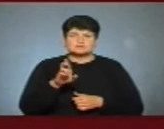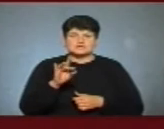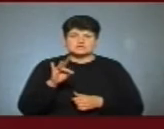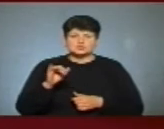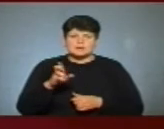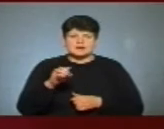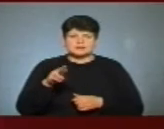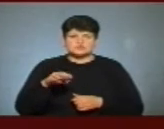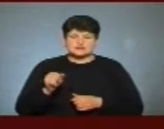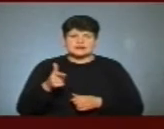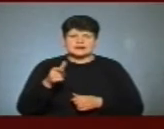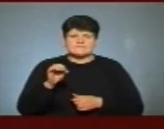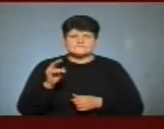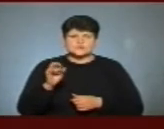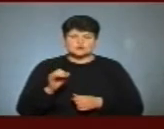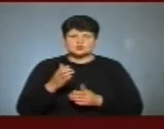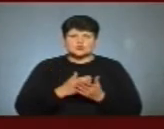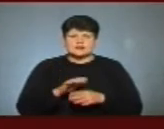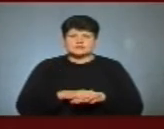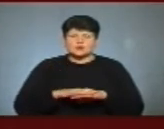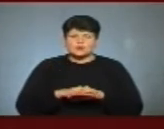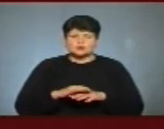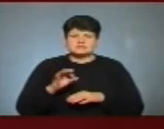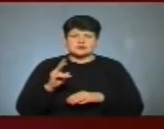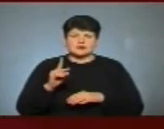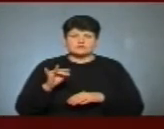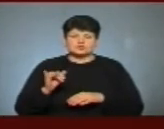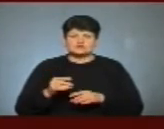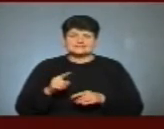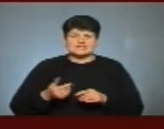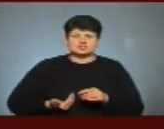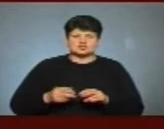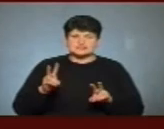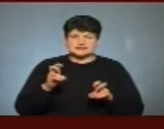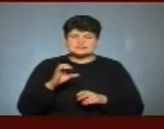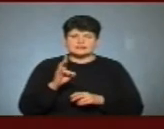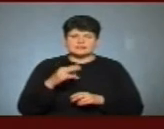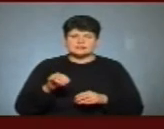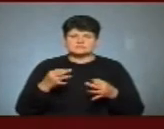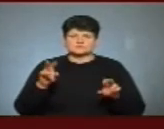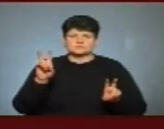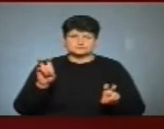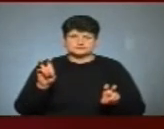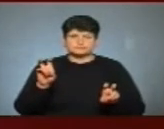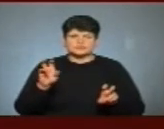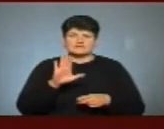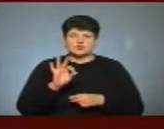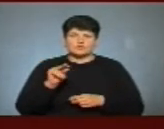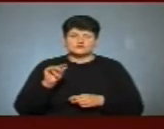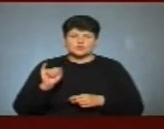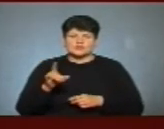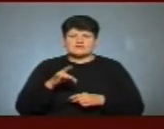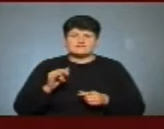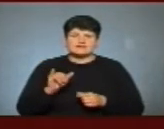«Батьківщина», Віктор Гевко від партії «Слуга народу», Олександр Кравчук від партії «За життя», Сергій Надал від партії «Свобода», Віктор Овчарук від